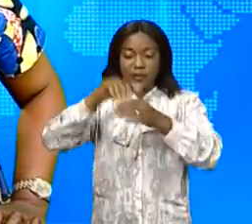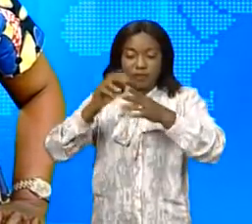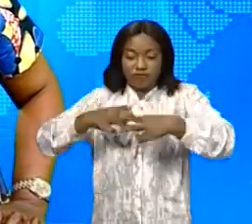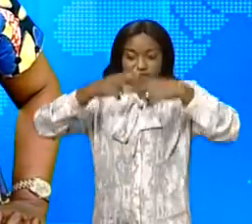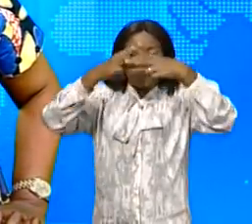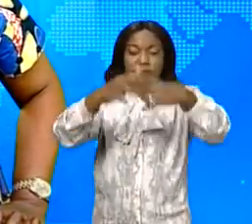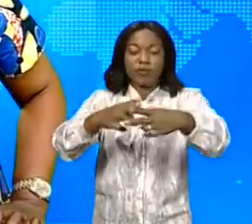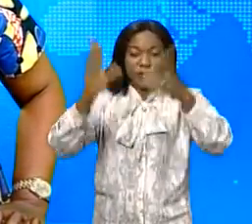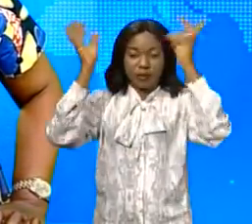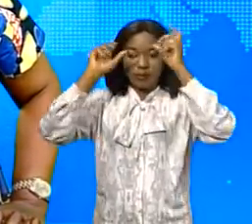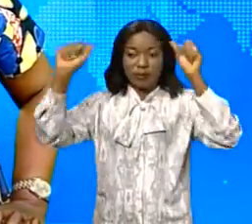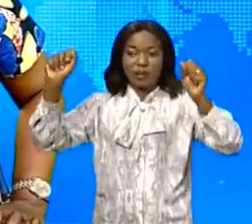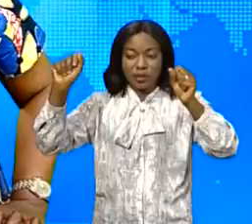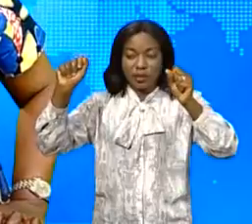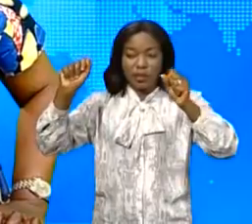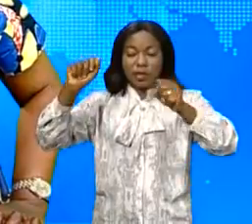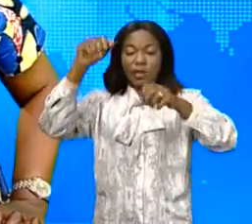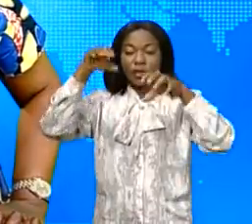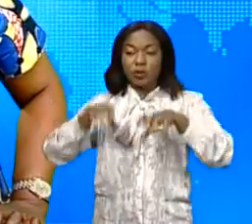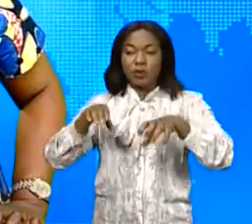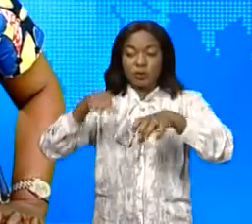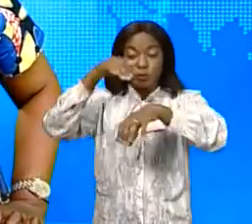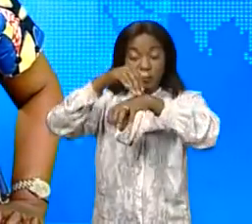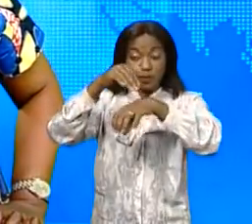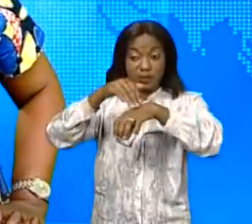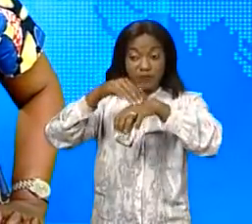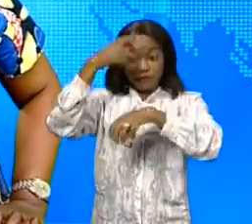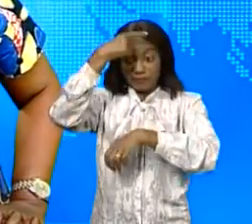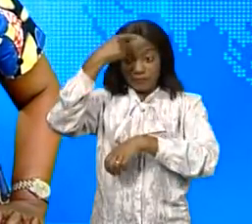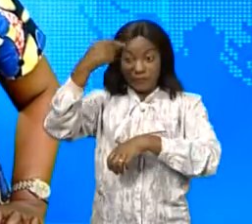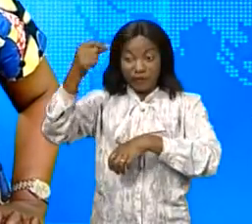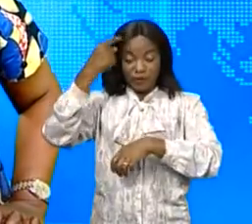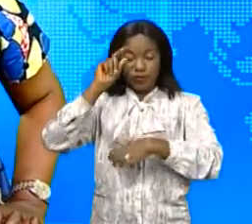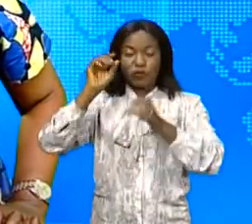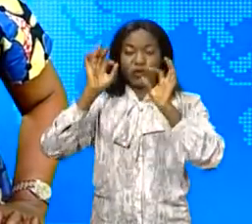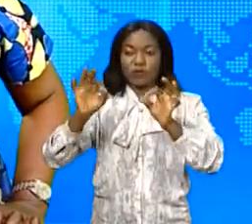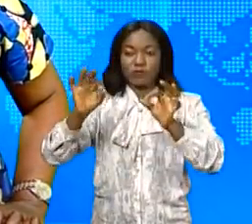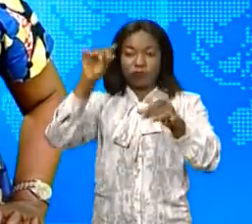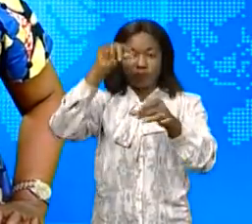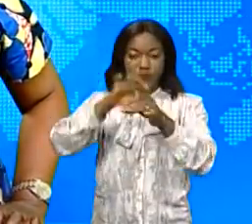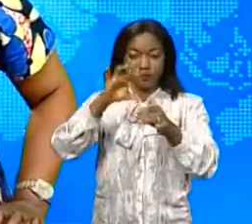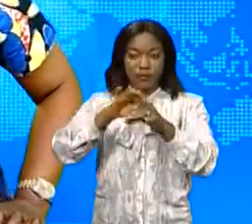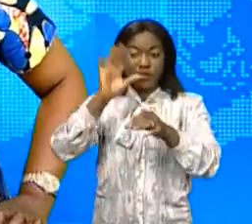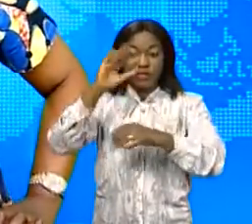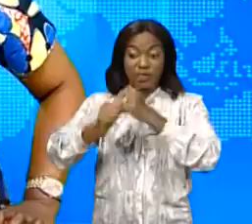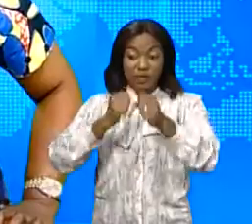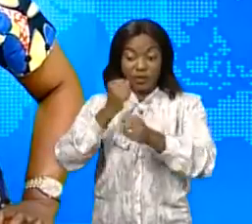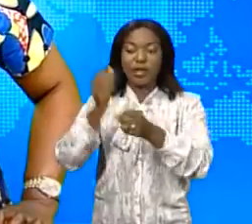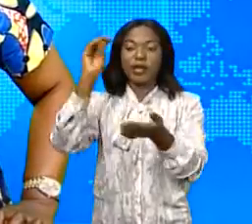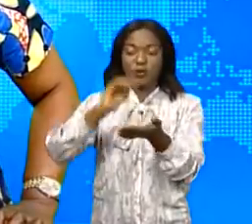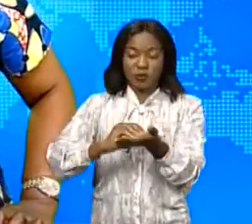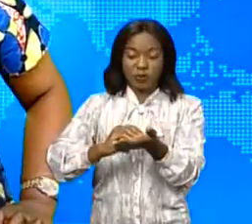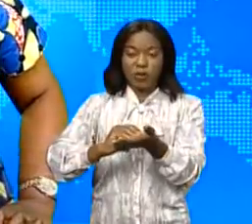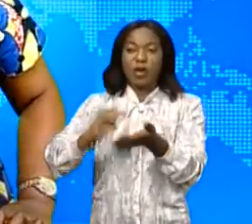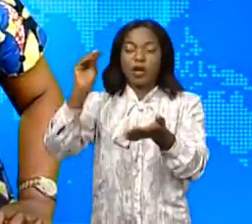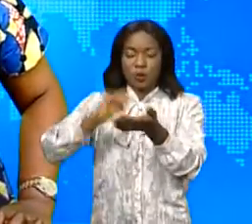du Président de la République du Congo, Brazzaville, Denis Sassou Nguesso, pour un nouveau mandat de 5 ans. Dans l'entretemps, la ville